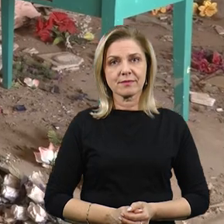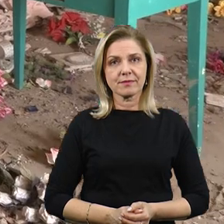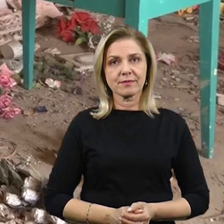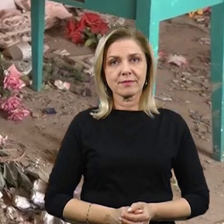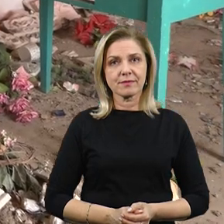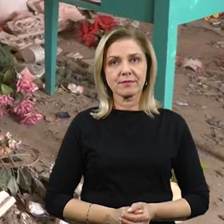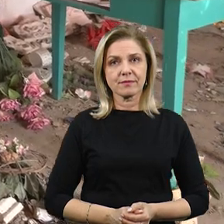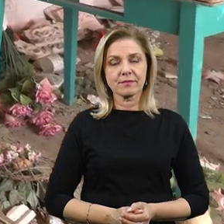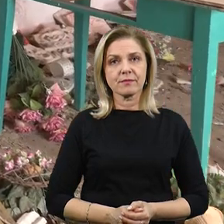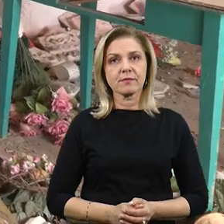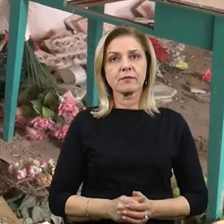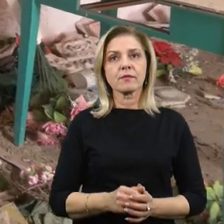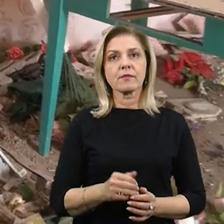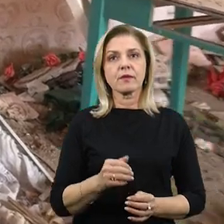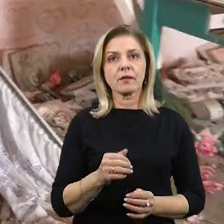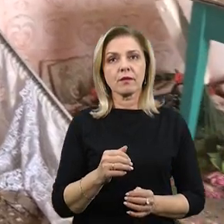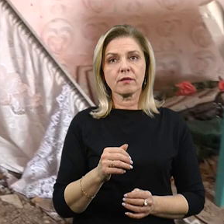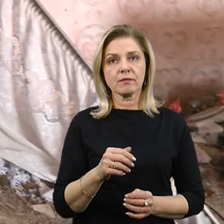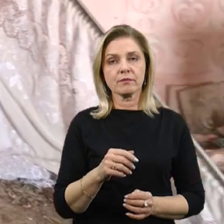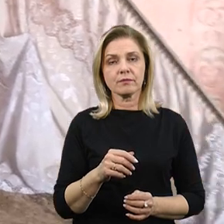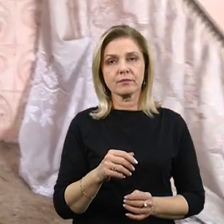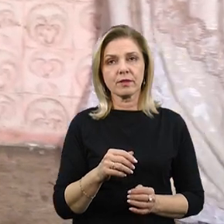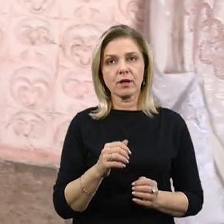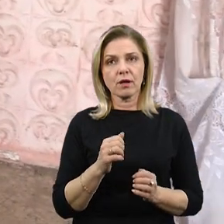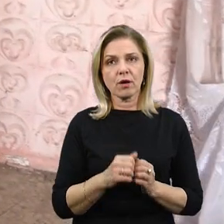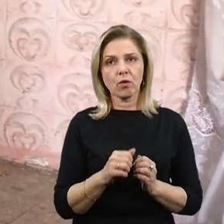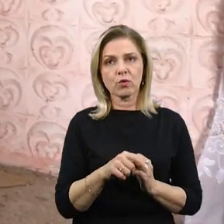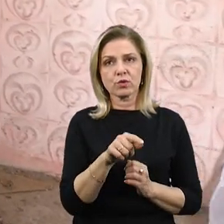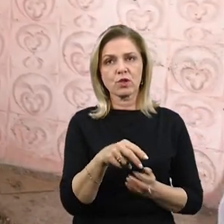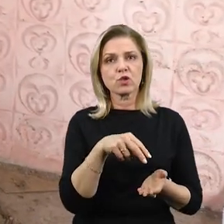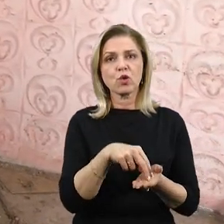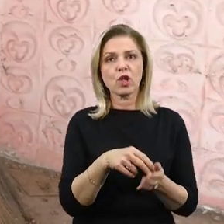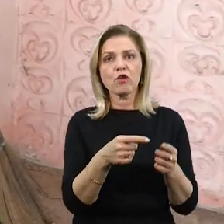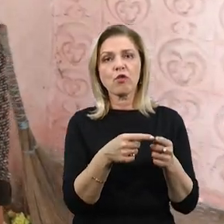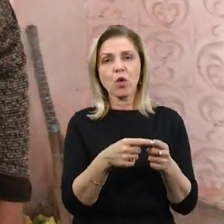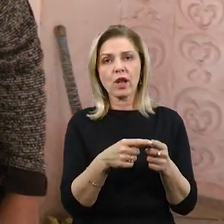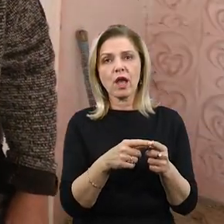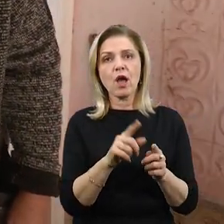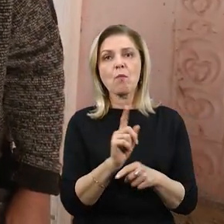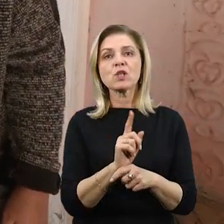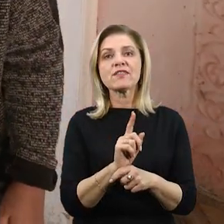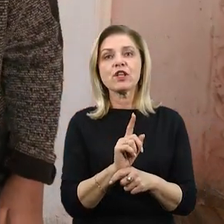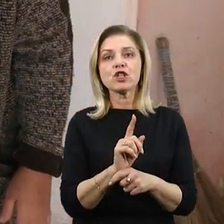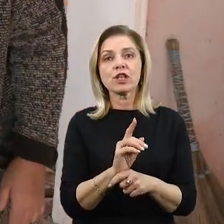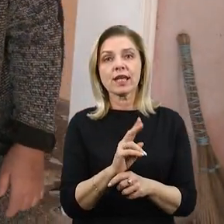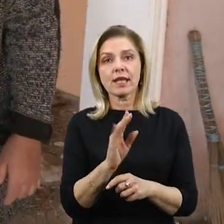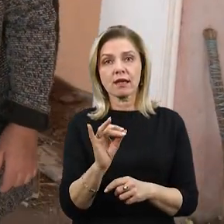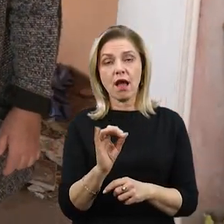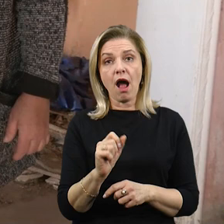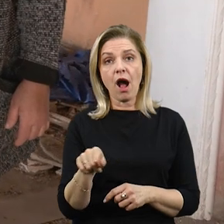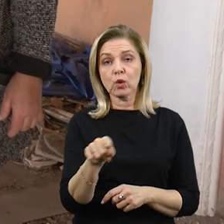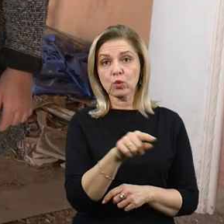Кругом підсвічники були, тут ще й стоять вугу підсвічники, а тут люди